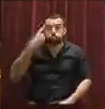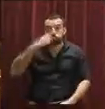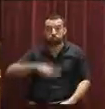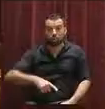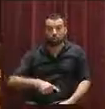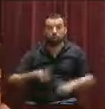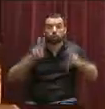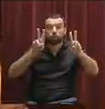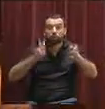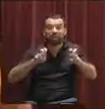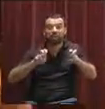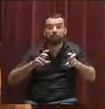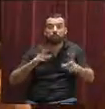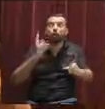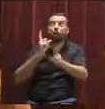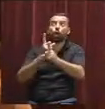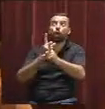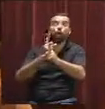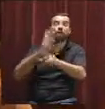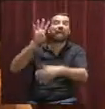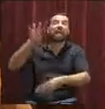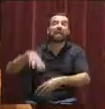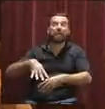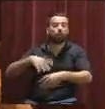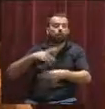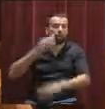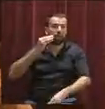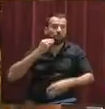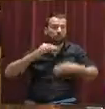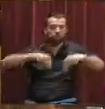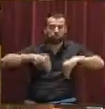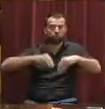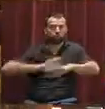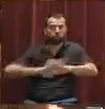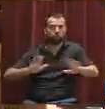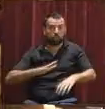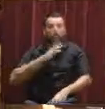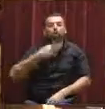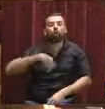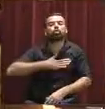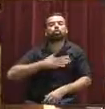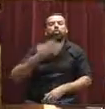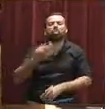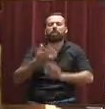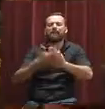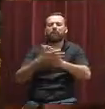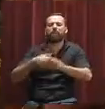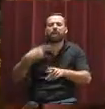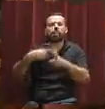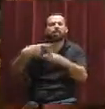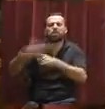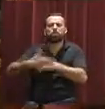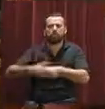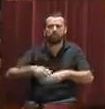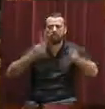com aquest anticataranisme absurd que ja ha explicat bé la presidenta de què es tracta. Anem a parlar de coses importants i que afecten la ciutadania, com